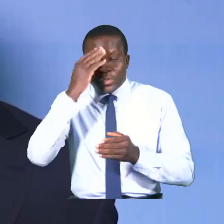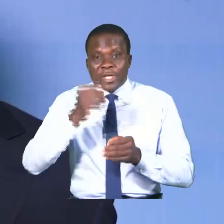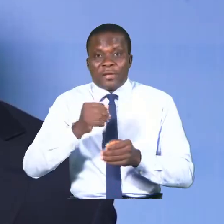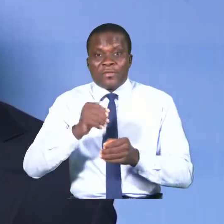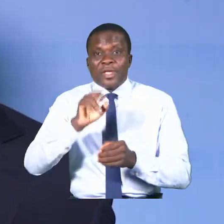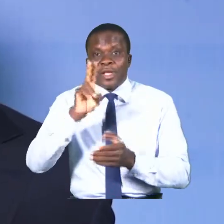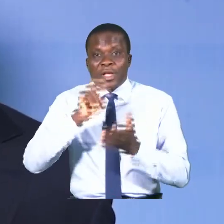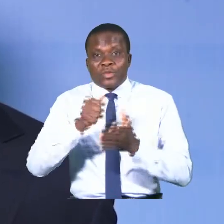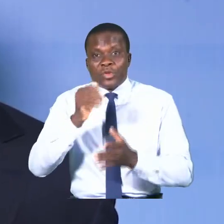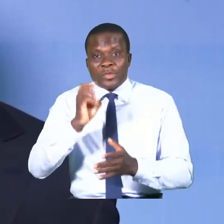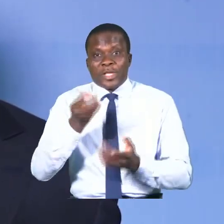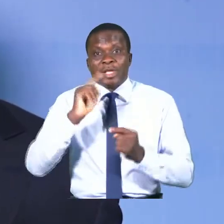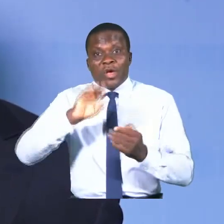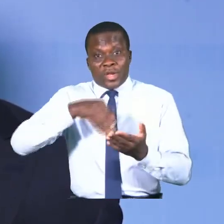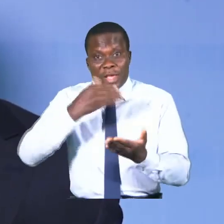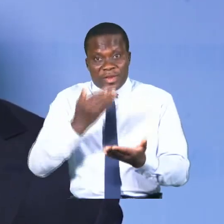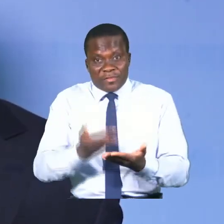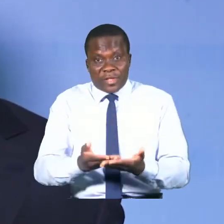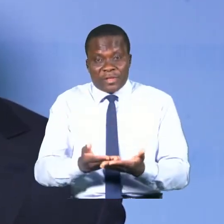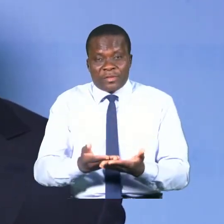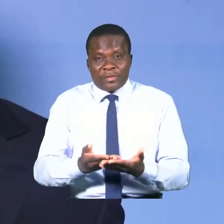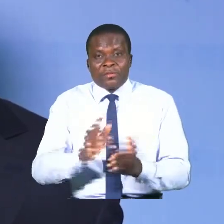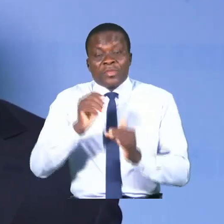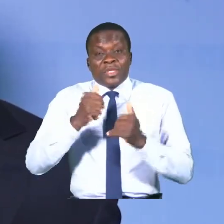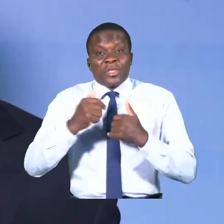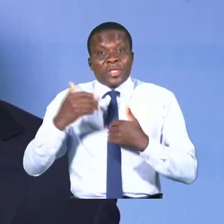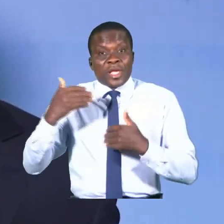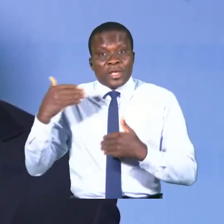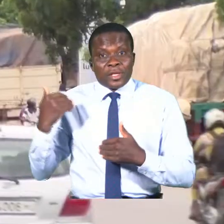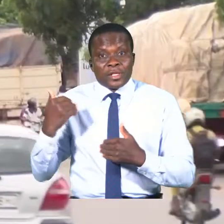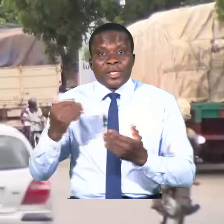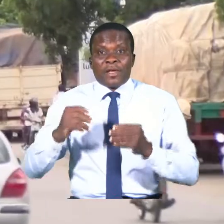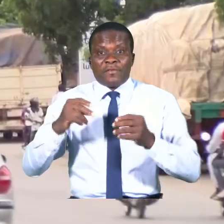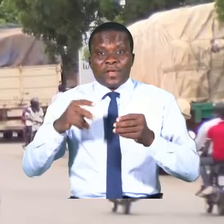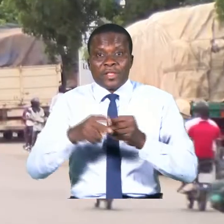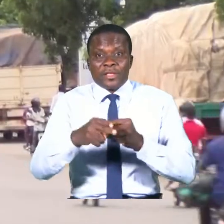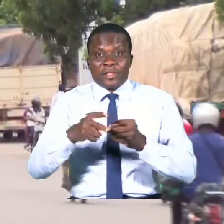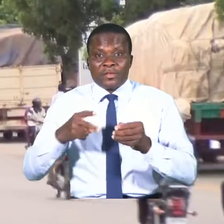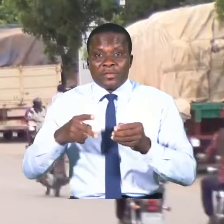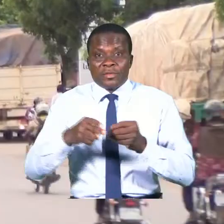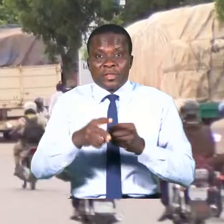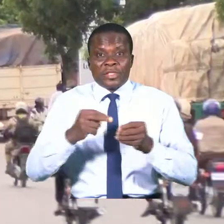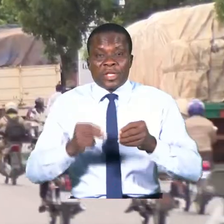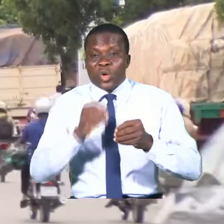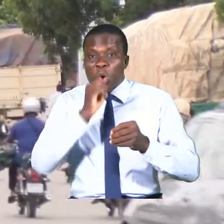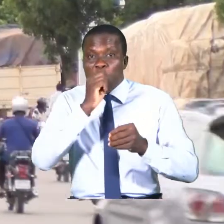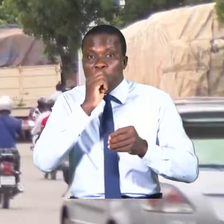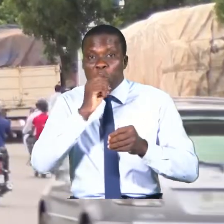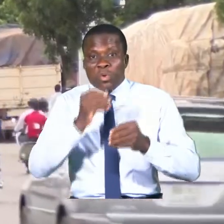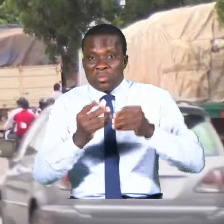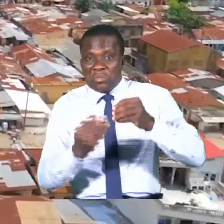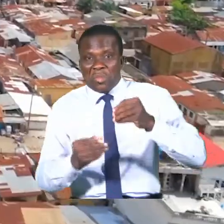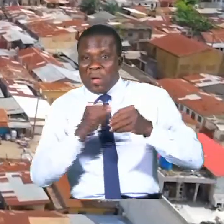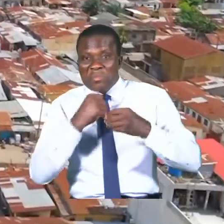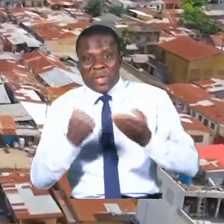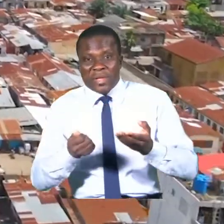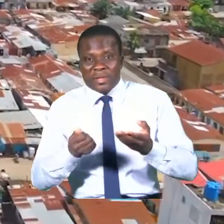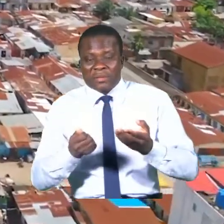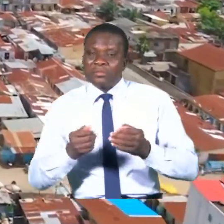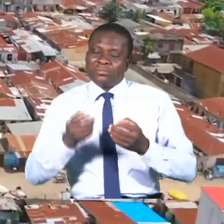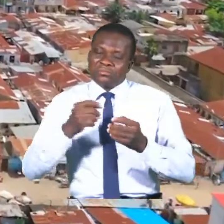nous sommes arrivés, il y avait des délestages partout et surtout dans les grandes villes. Nous avons